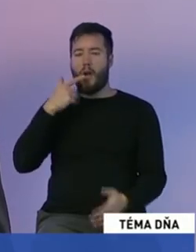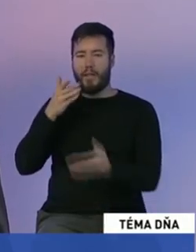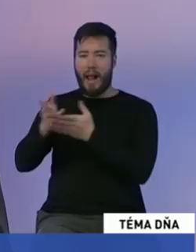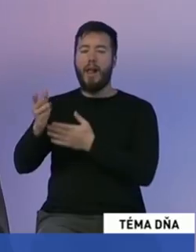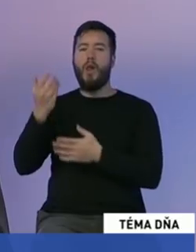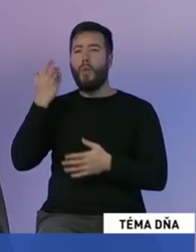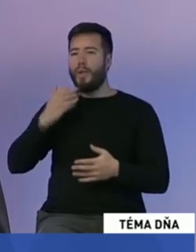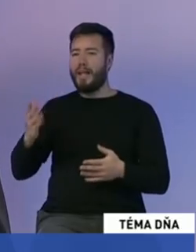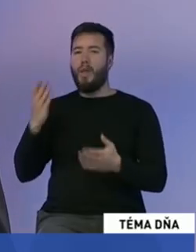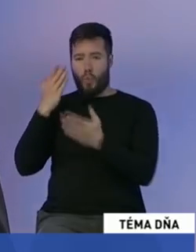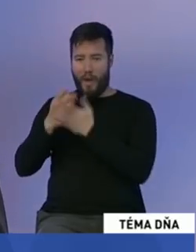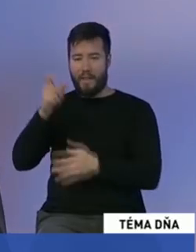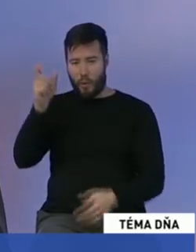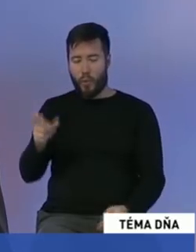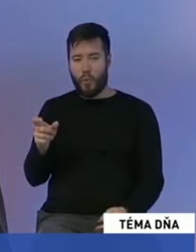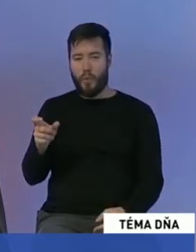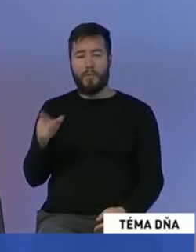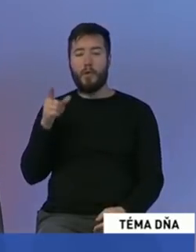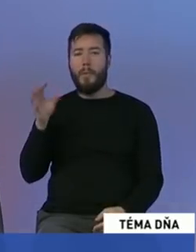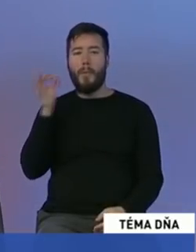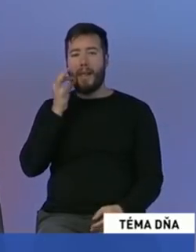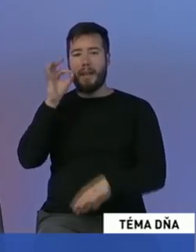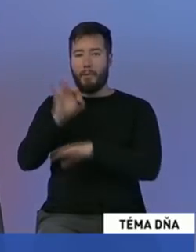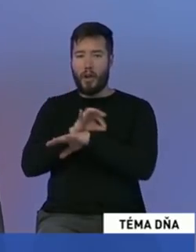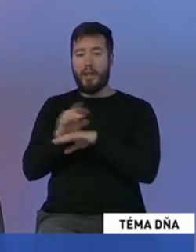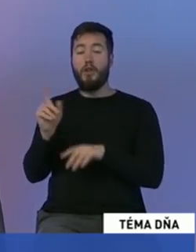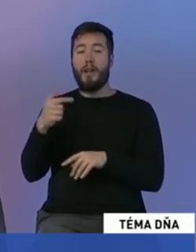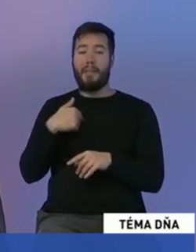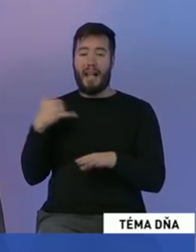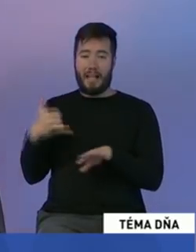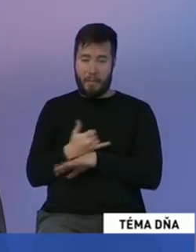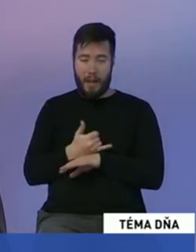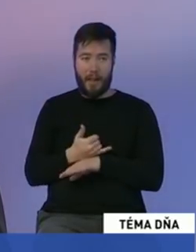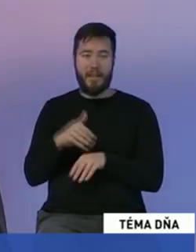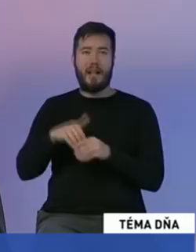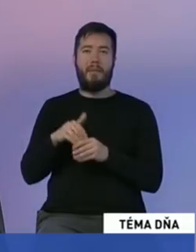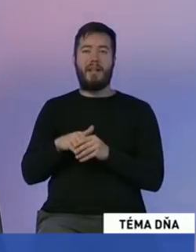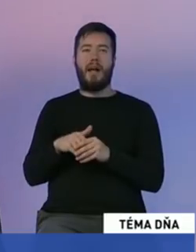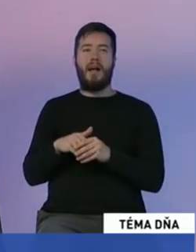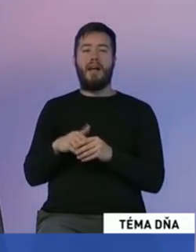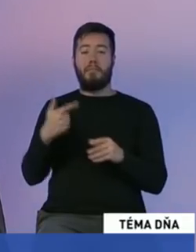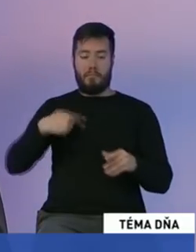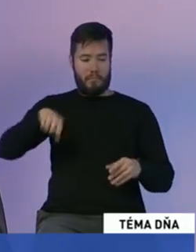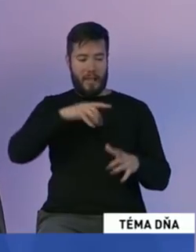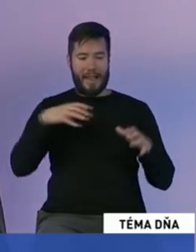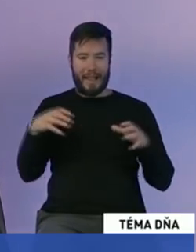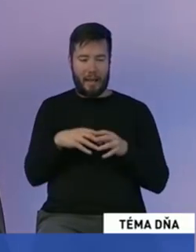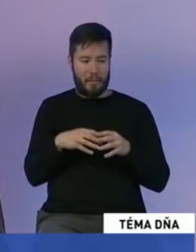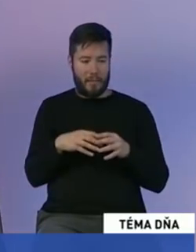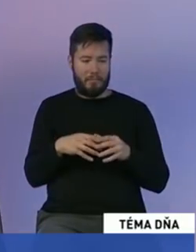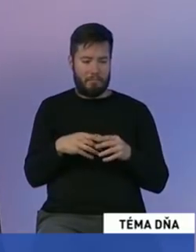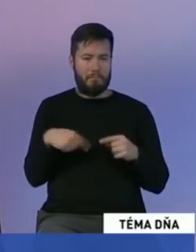A naozaj to bol projekt, ktorý mi tu chýbal. To znamená, že som si povedal aj so svojím tímom, že